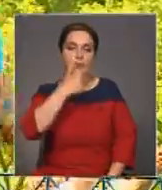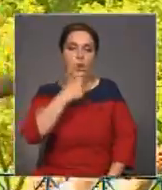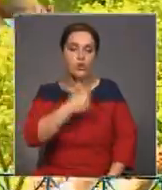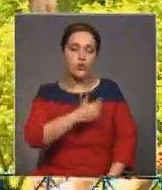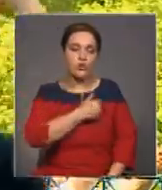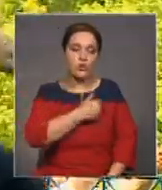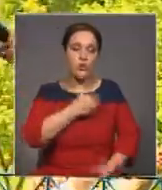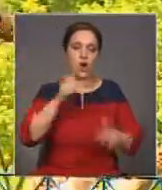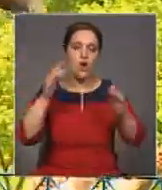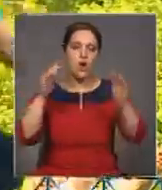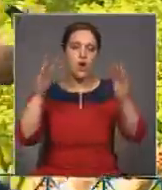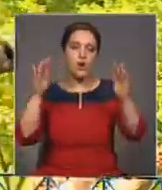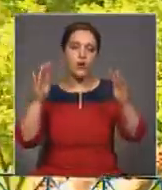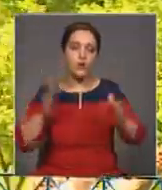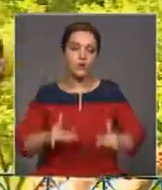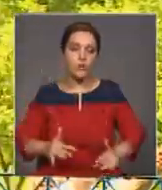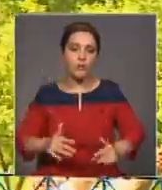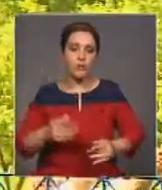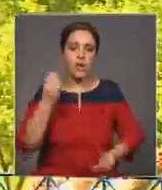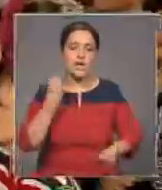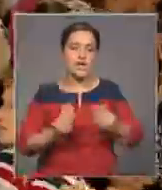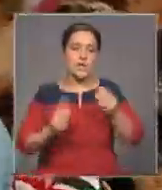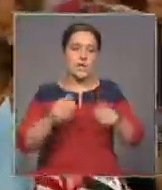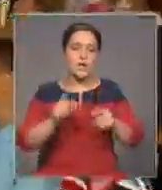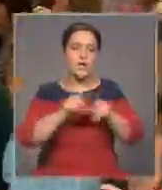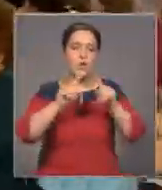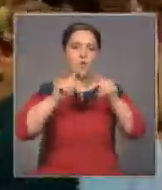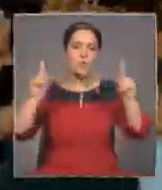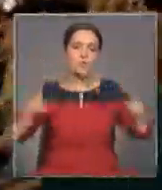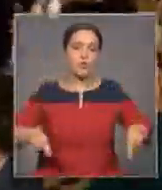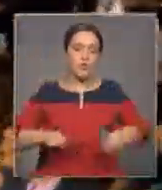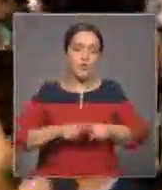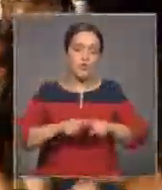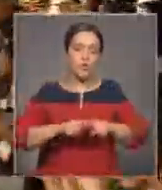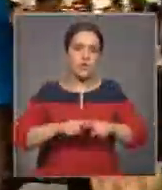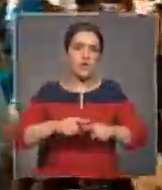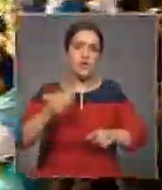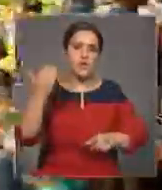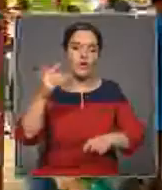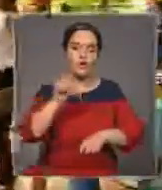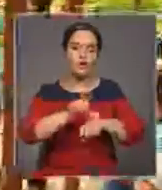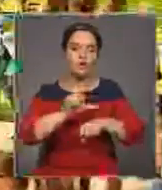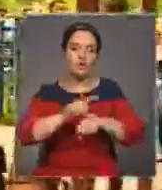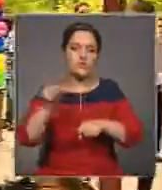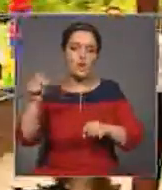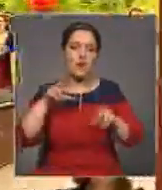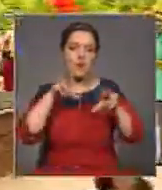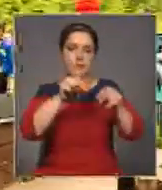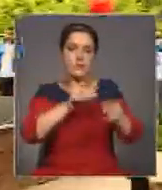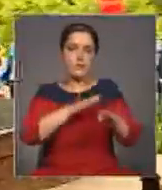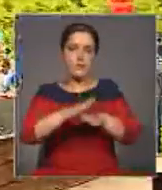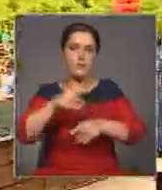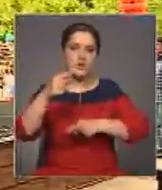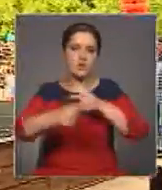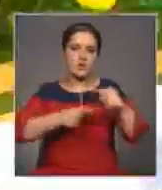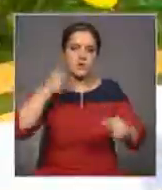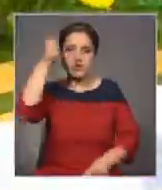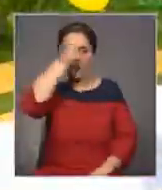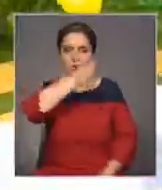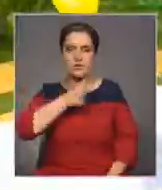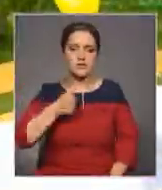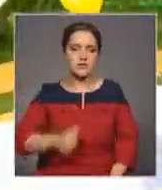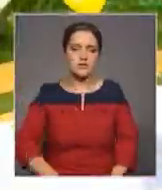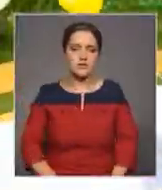компьютерный клуб, даже ламборджини и путевки в Турцию. Все это спонсоры обещали им исполнить, возможно, уже на следующий год. Нам